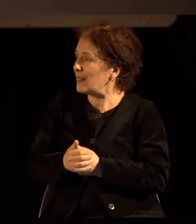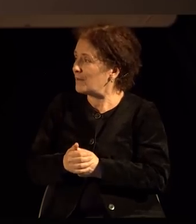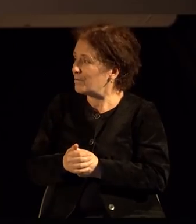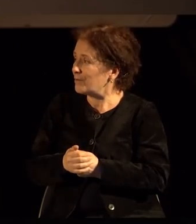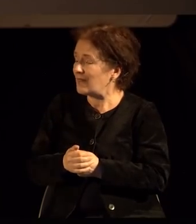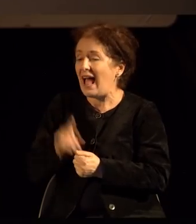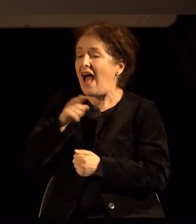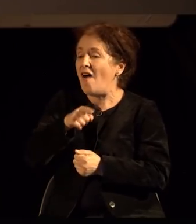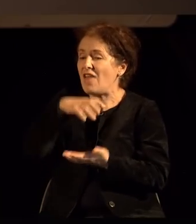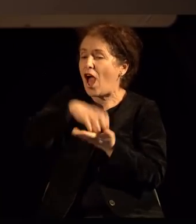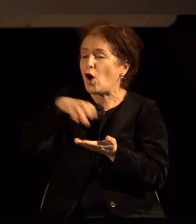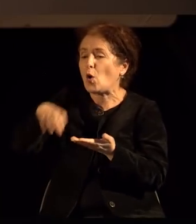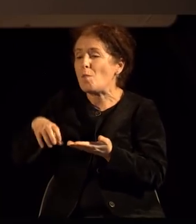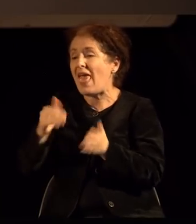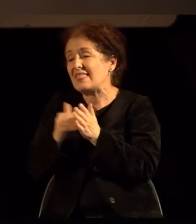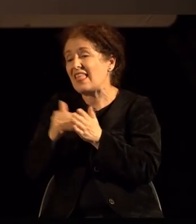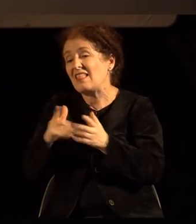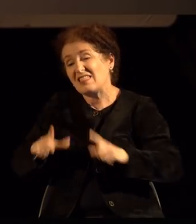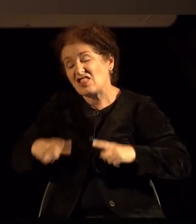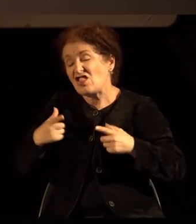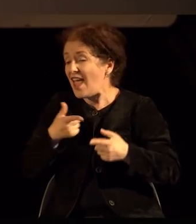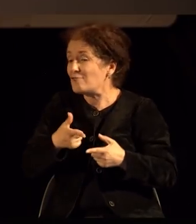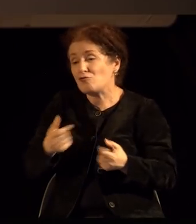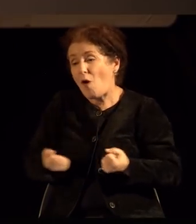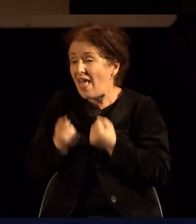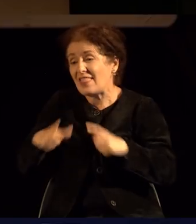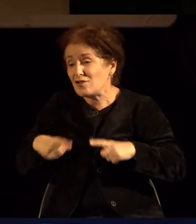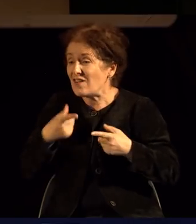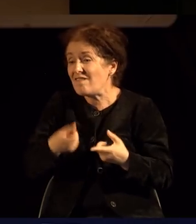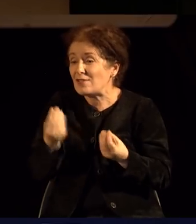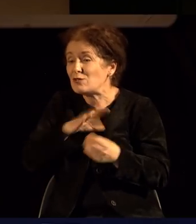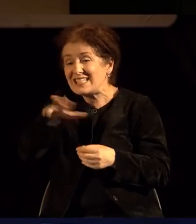обстојат и постојат, некој и да уживаат дори обстојат и постојат.